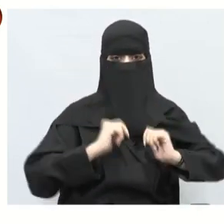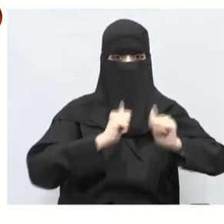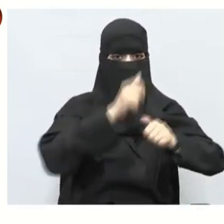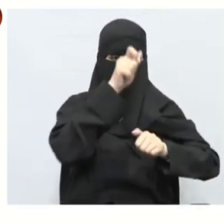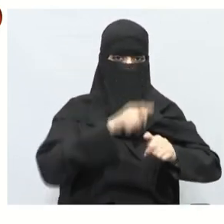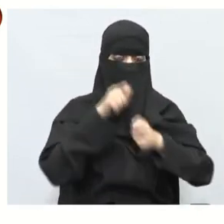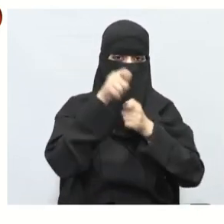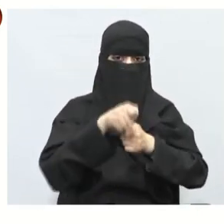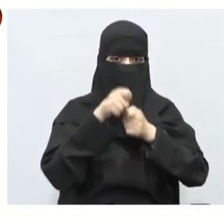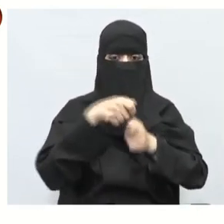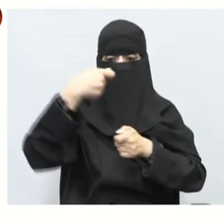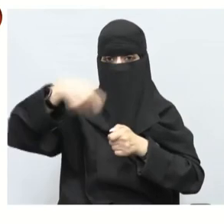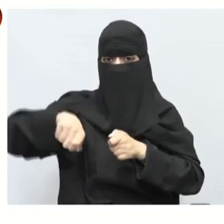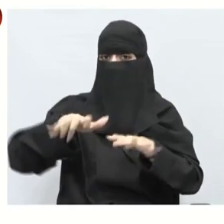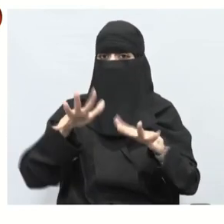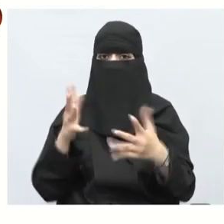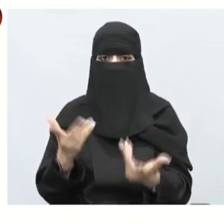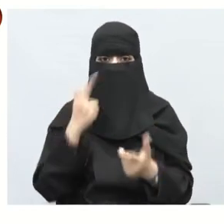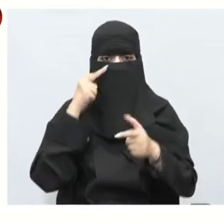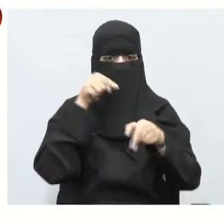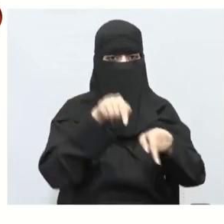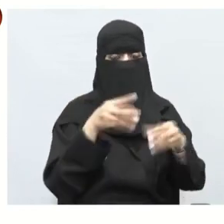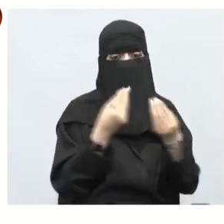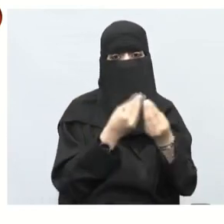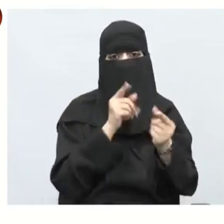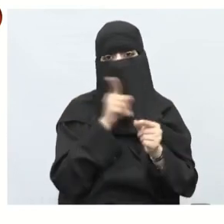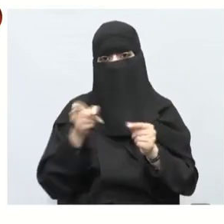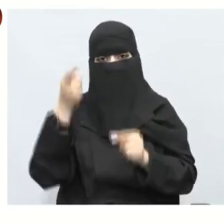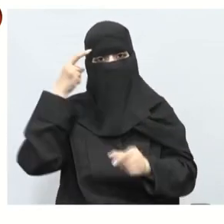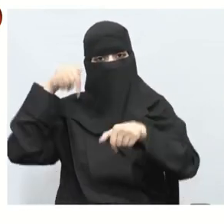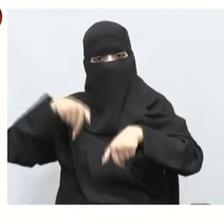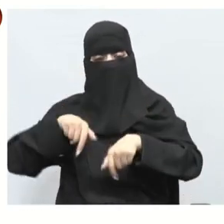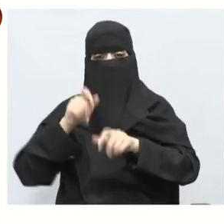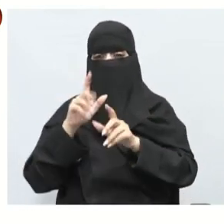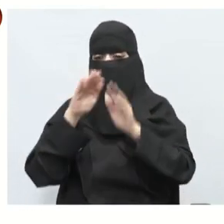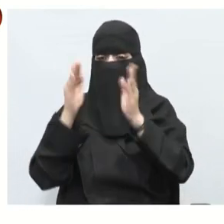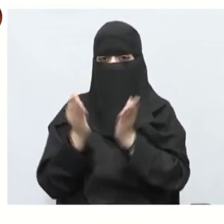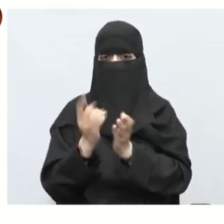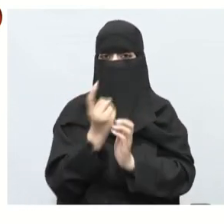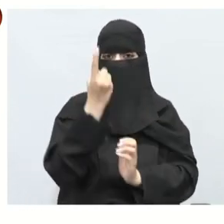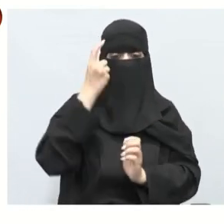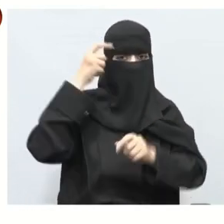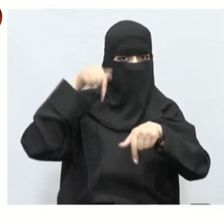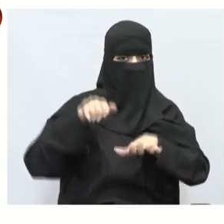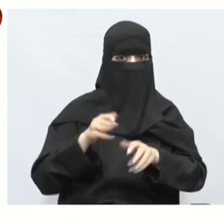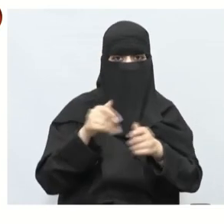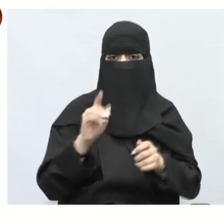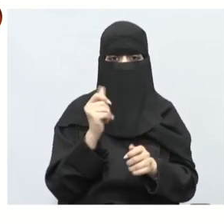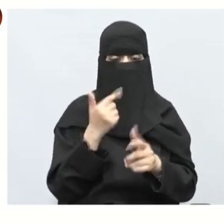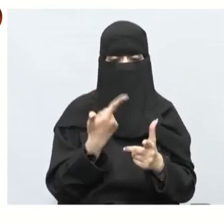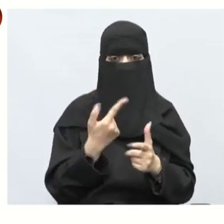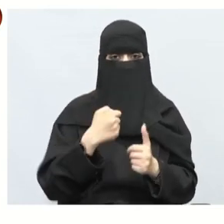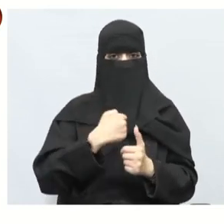طيب الآن تعالوا نشوف بمعرفة تكلفة القفص القفص الواحد واجرة النقل والمبلغ المتوفر لدى